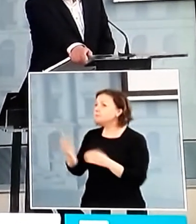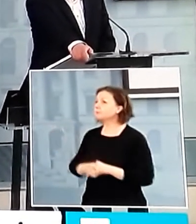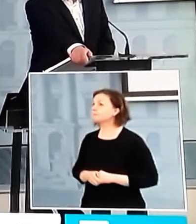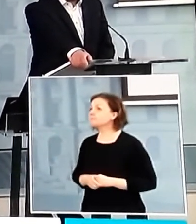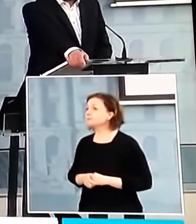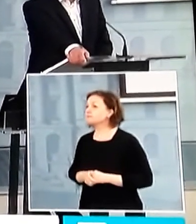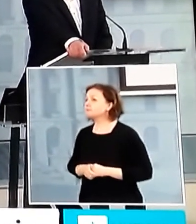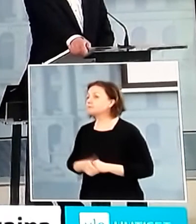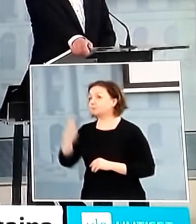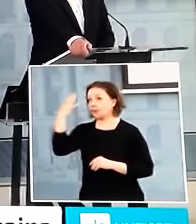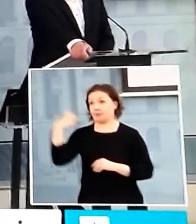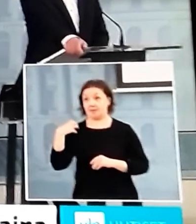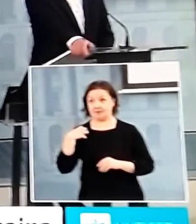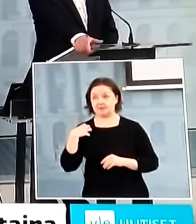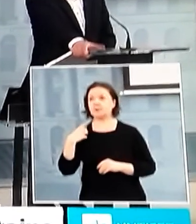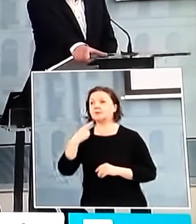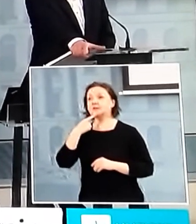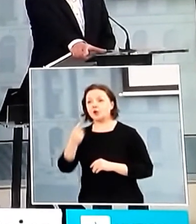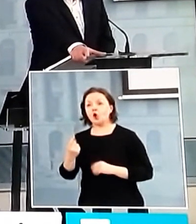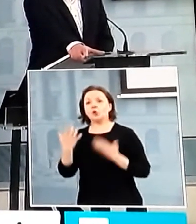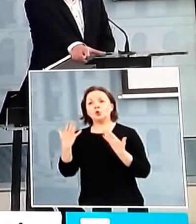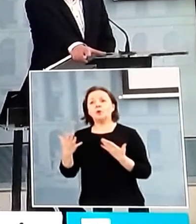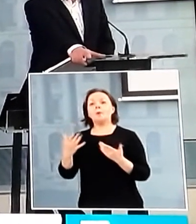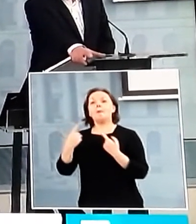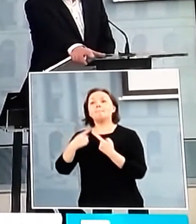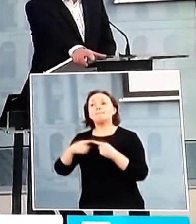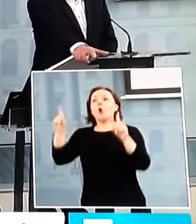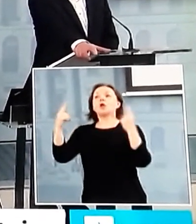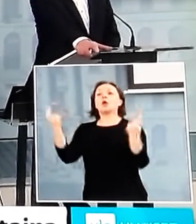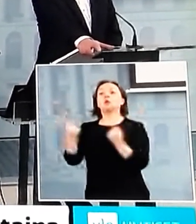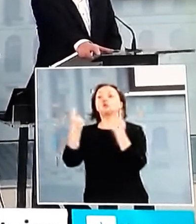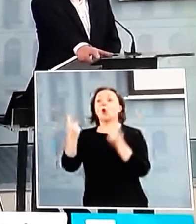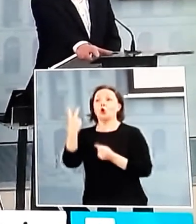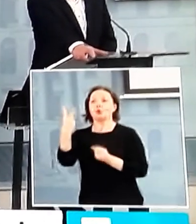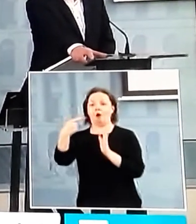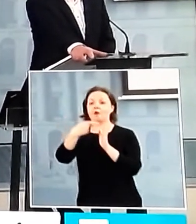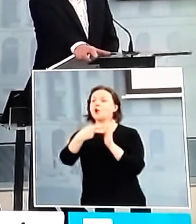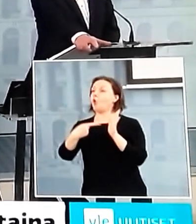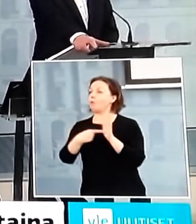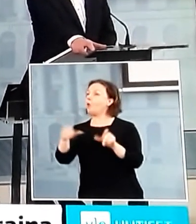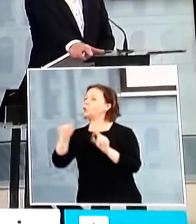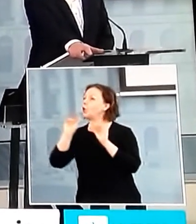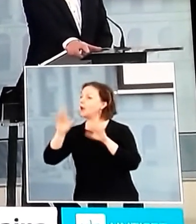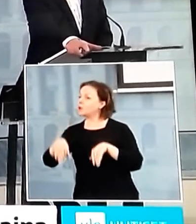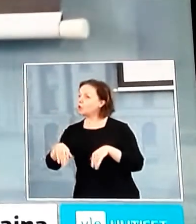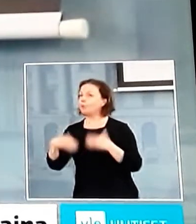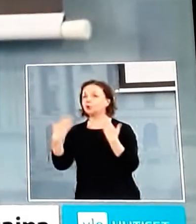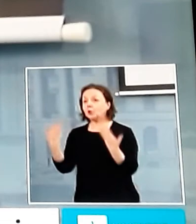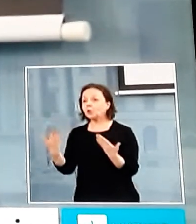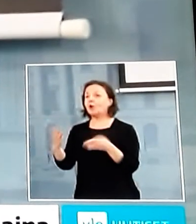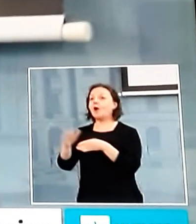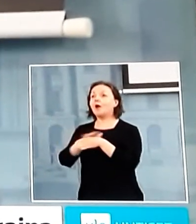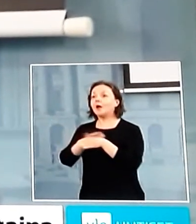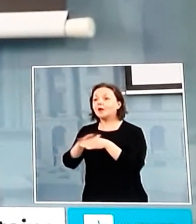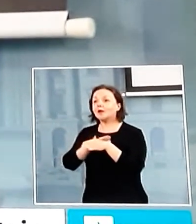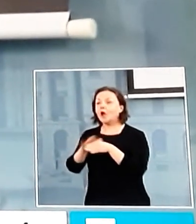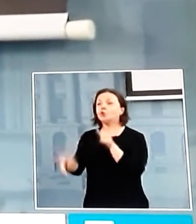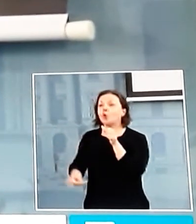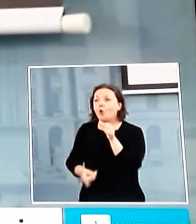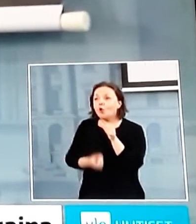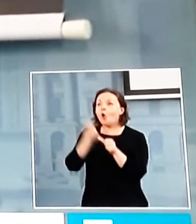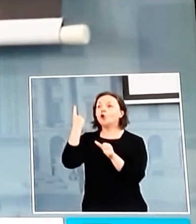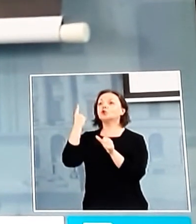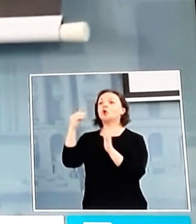Siis minä sanon, että me olemme todenneet poikkeusolot kahden kohdan osalta, mutta me emme ole antaneet tänään käyttöönottoasetuksia